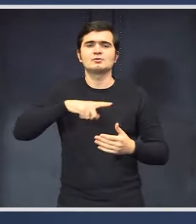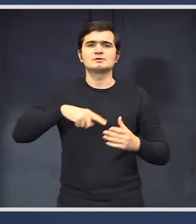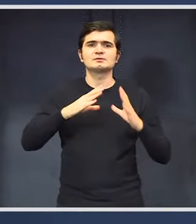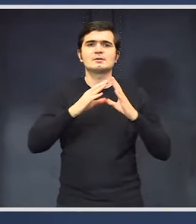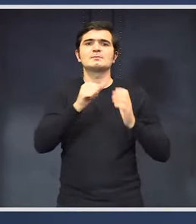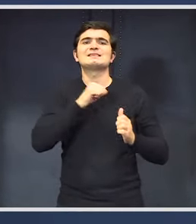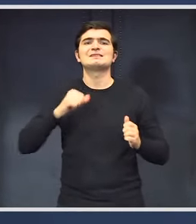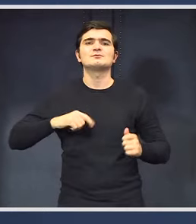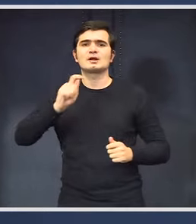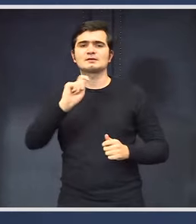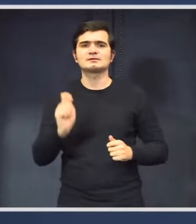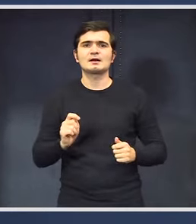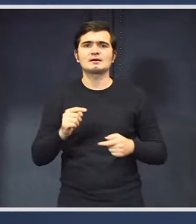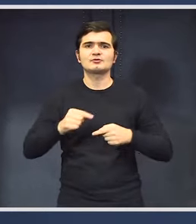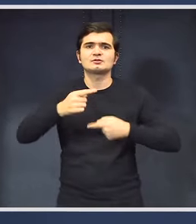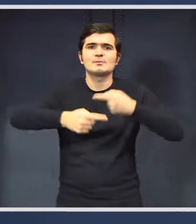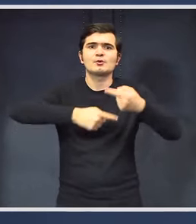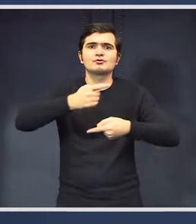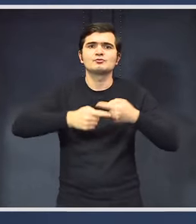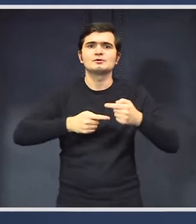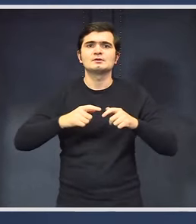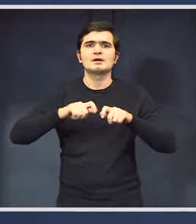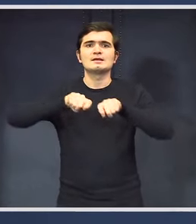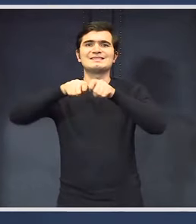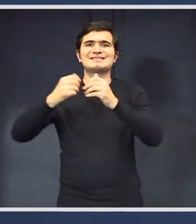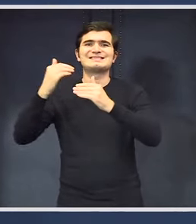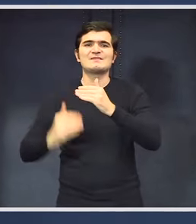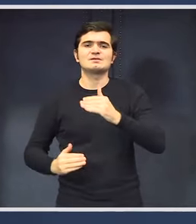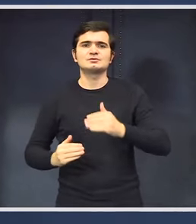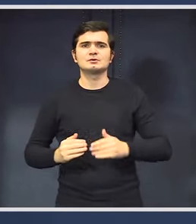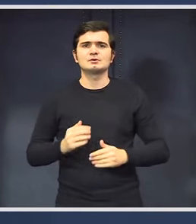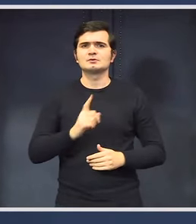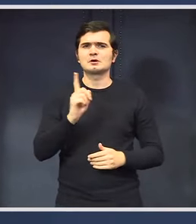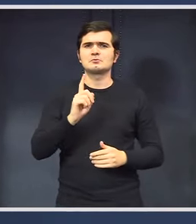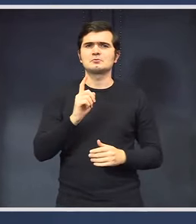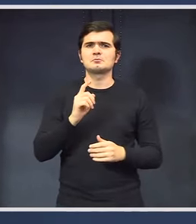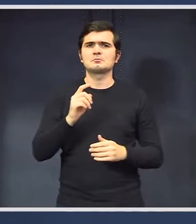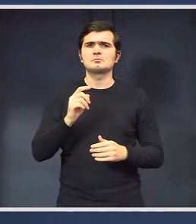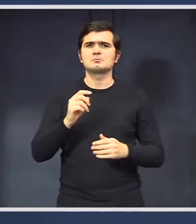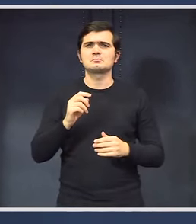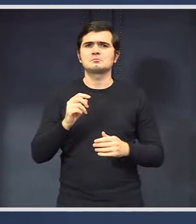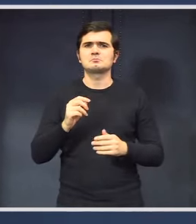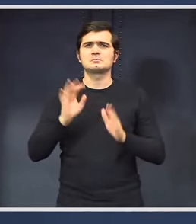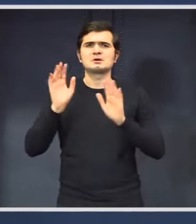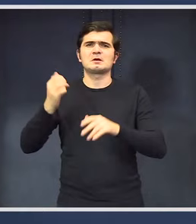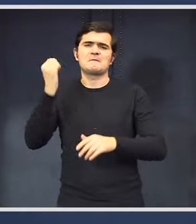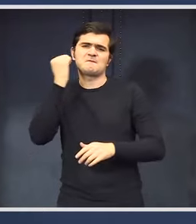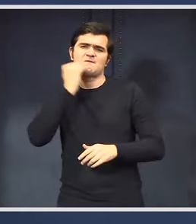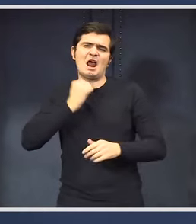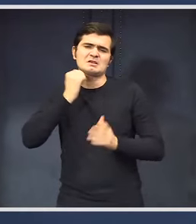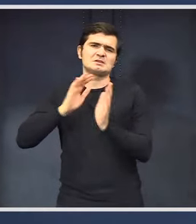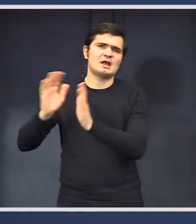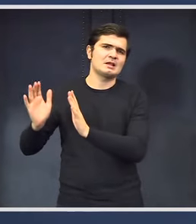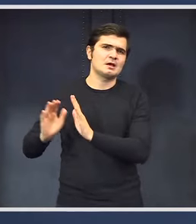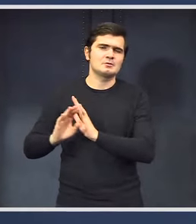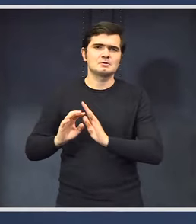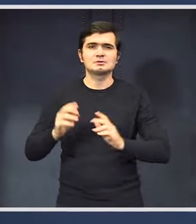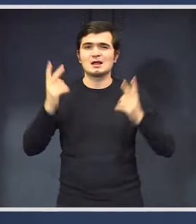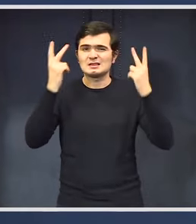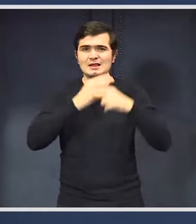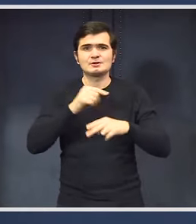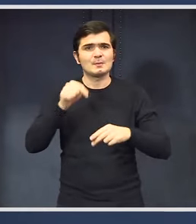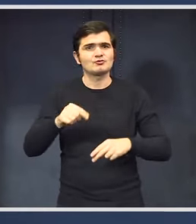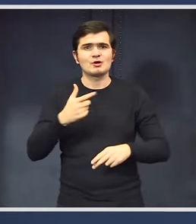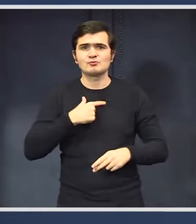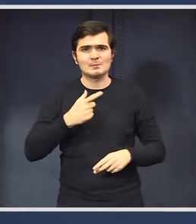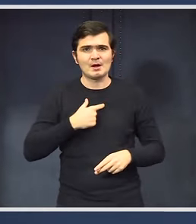deficit excesiv. Pentru că trebuie să lăsăm ipocrizia deoparte și trebuie să ne dăm seama că așa nu se mai poate